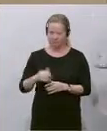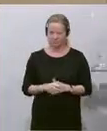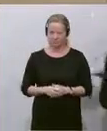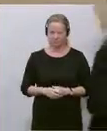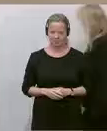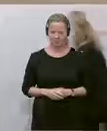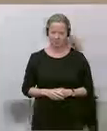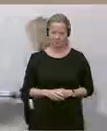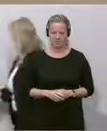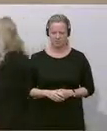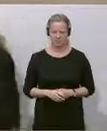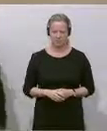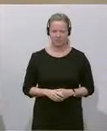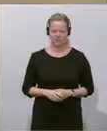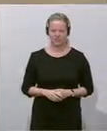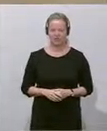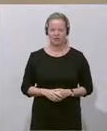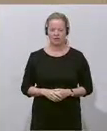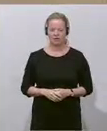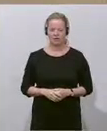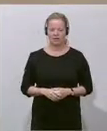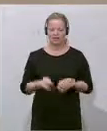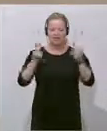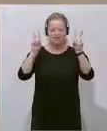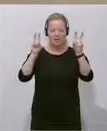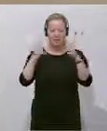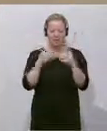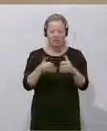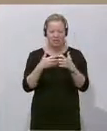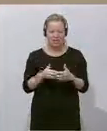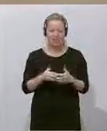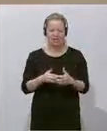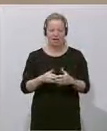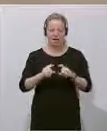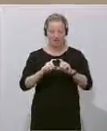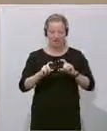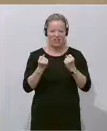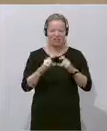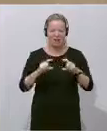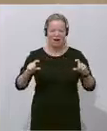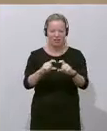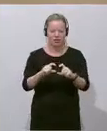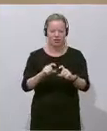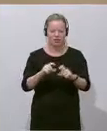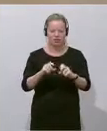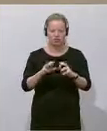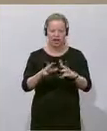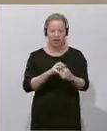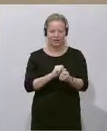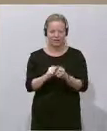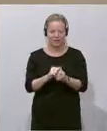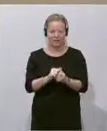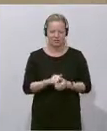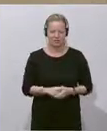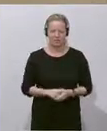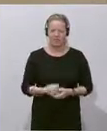Diese Geschichte mit den Festplattenschreddern. Bitte, wer kommt auf die Idee, den Social